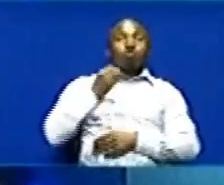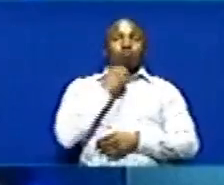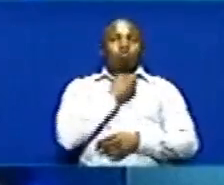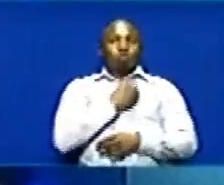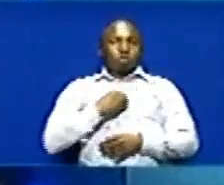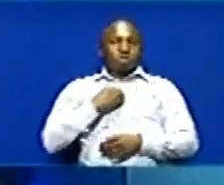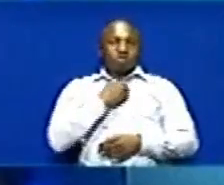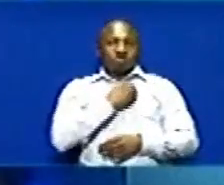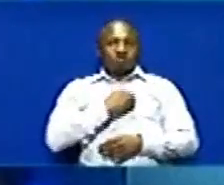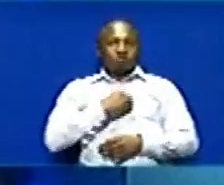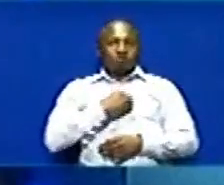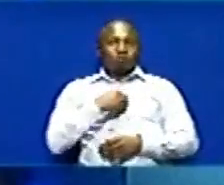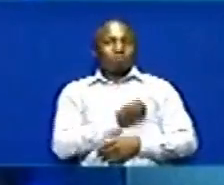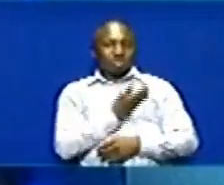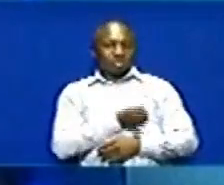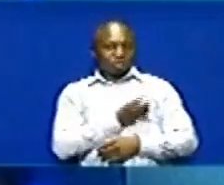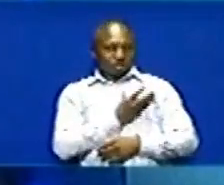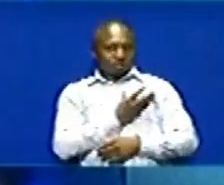wakimapenzi